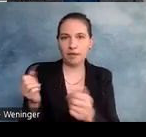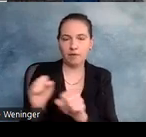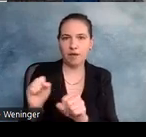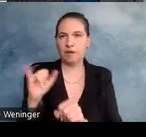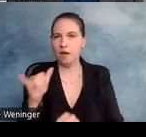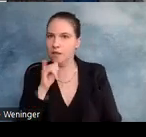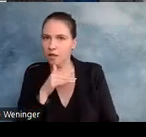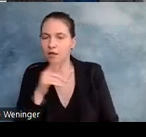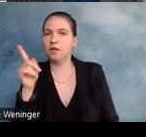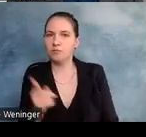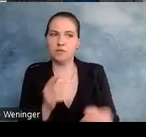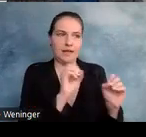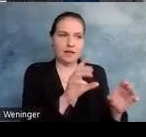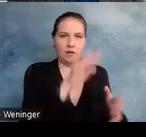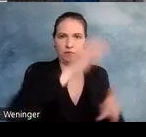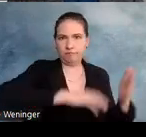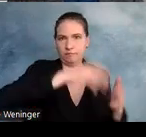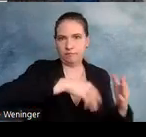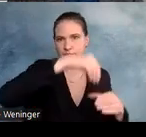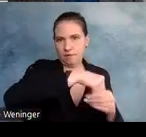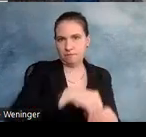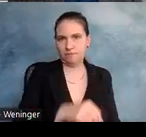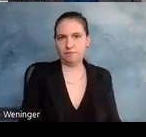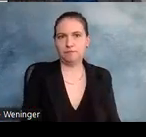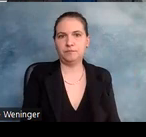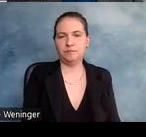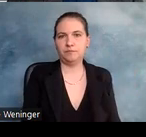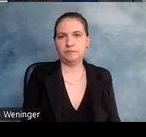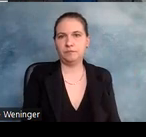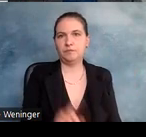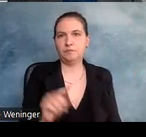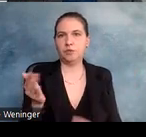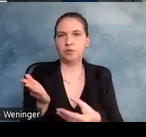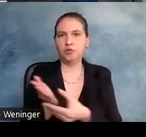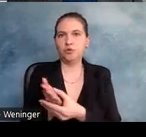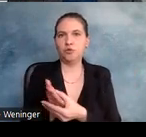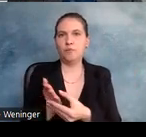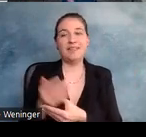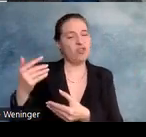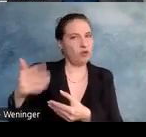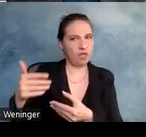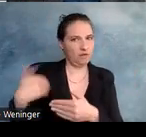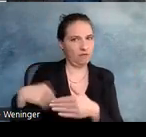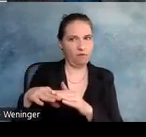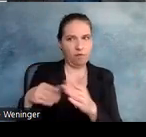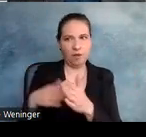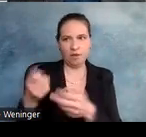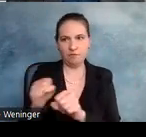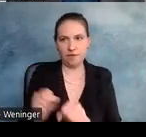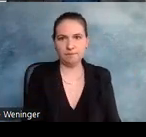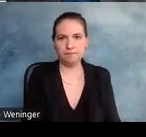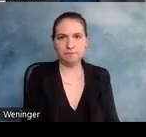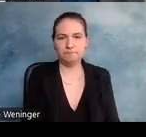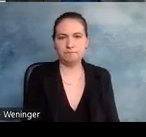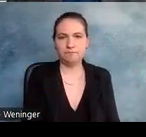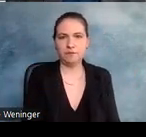das gehört in die Erklärung zur Barrierefreiheit hinein. Insbesondere, wenn man Dokumente hat, die eben noch nicht barrierefrei sind. Und die